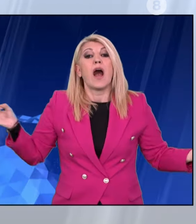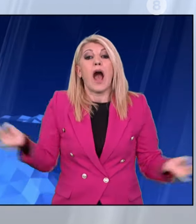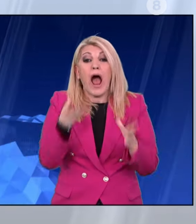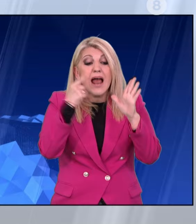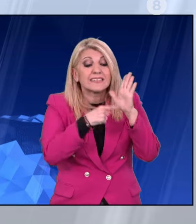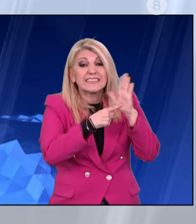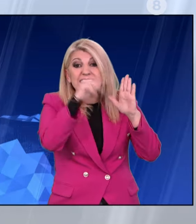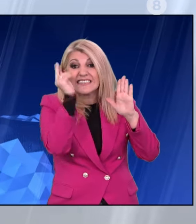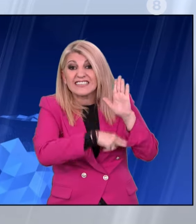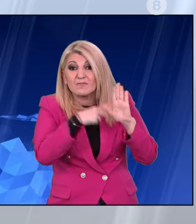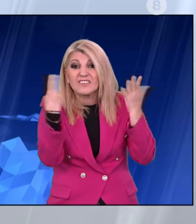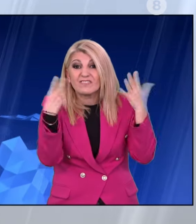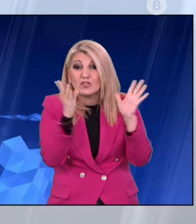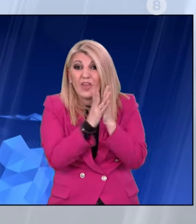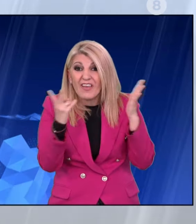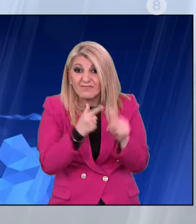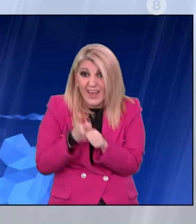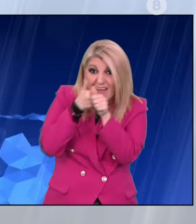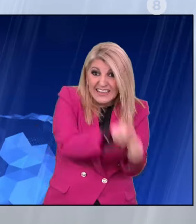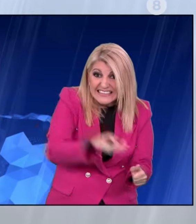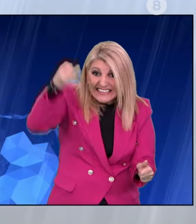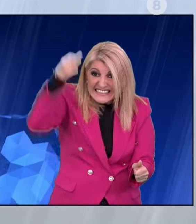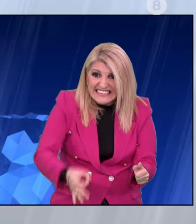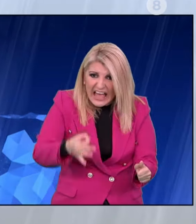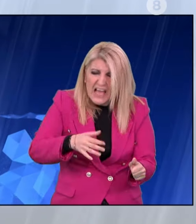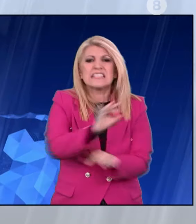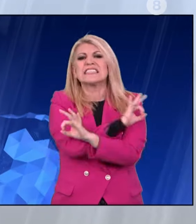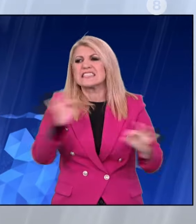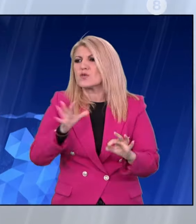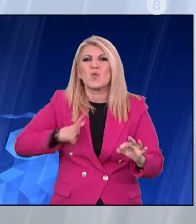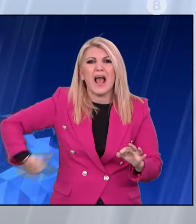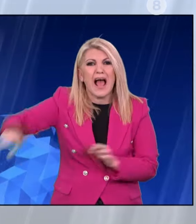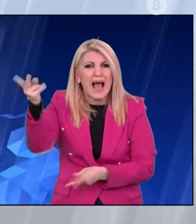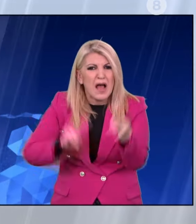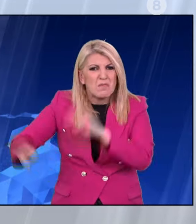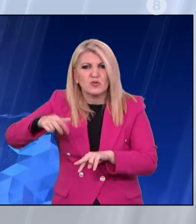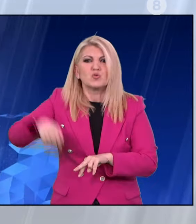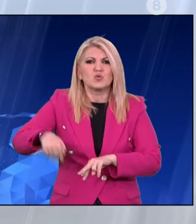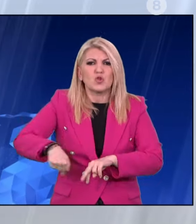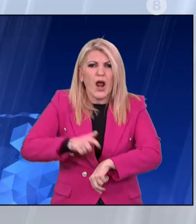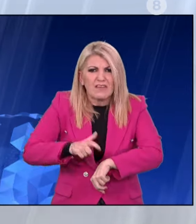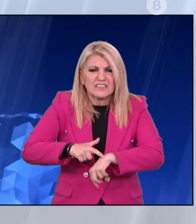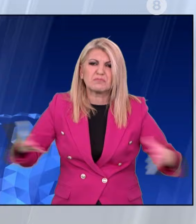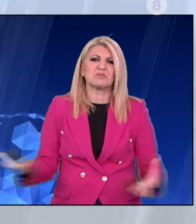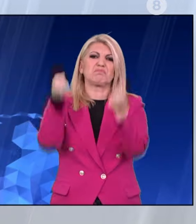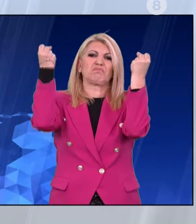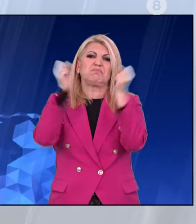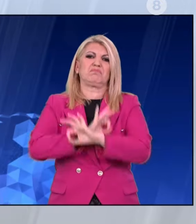τηλεδίκηση και σηματοδότηση. Ανακοινώσεις αντίστοιχου ύφους και περιεχομένου εξέδωσαν και τα υπόλοιπα κόμματα της αντιπολίτευσης.